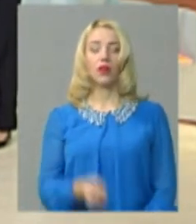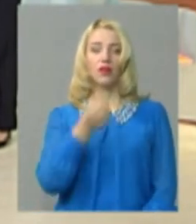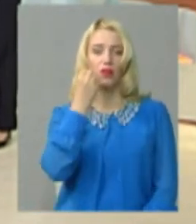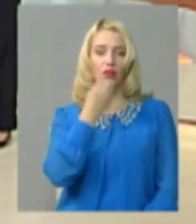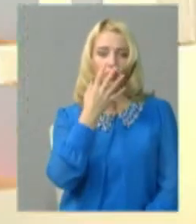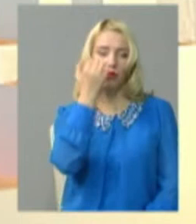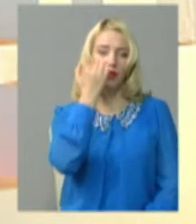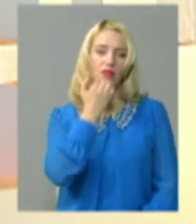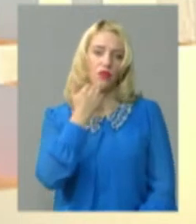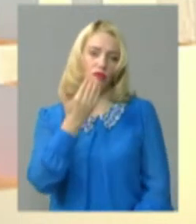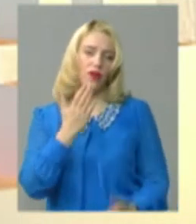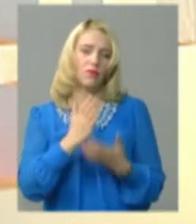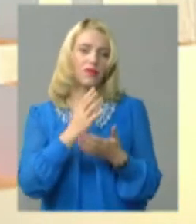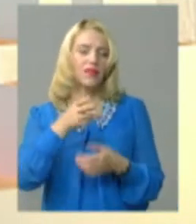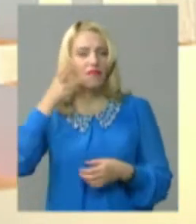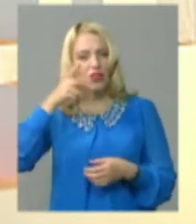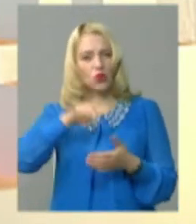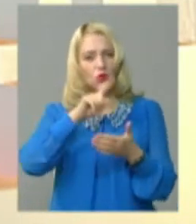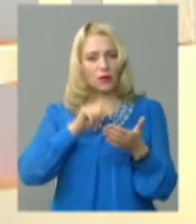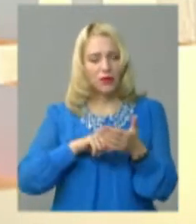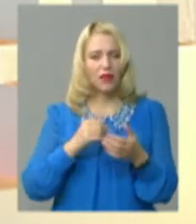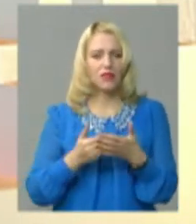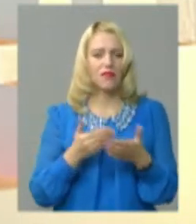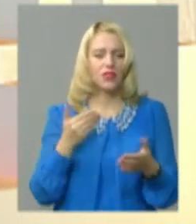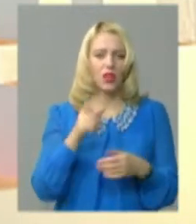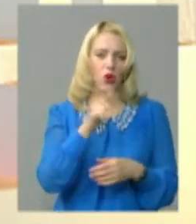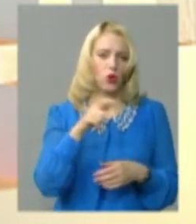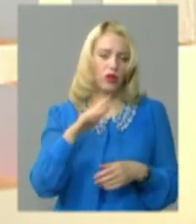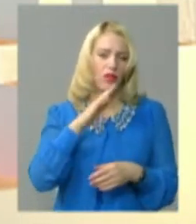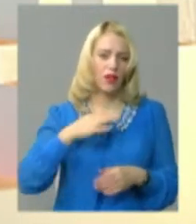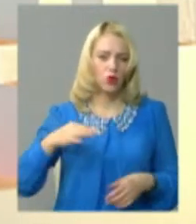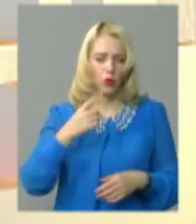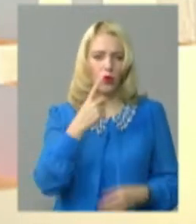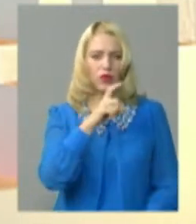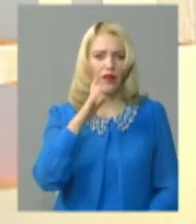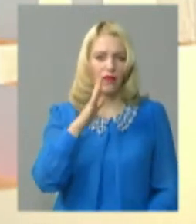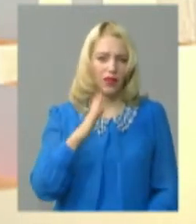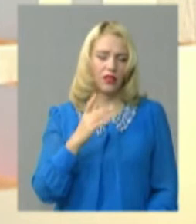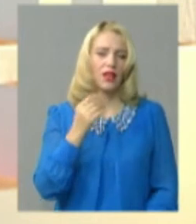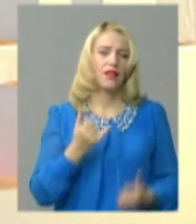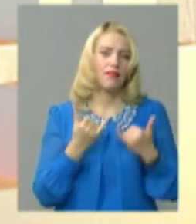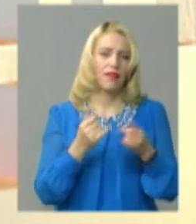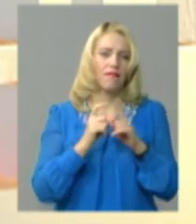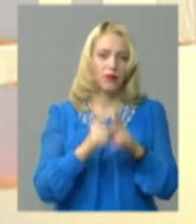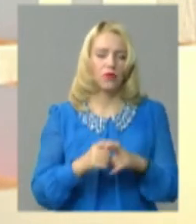Дякую вам, маємо записані відео запитання від жителів області, по хвилині будете мати для відповідей, прошу перше.